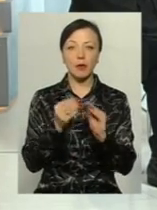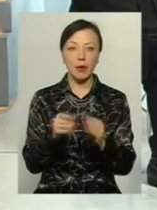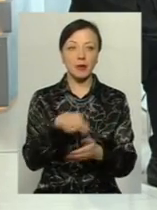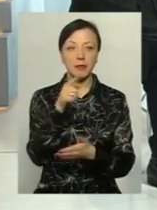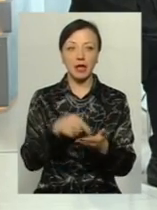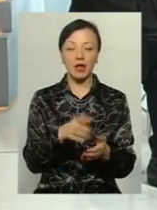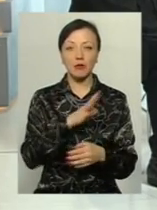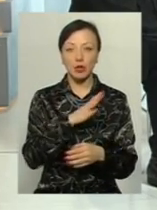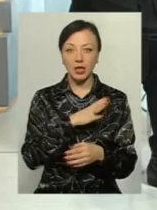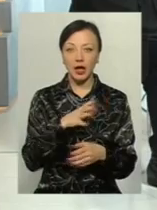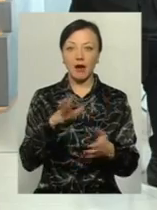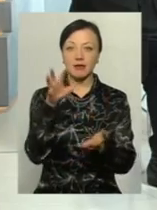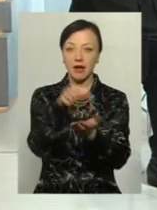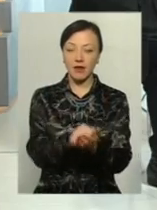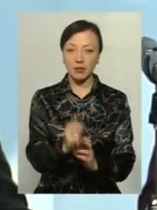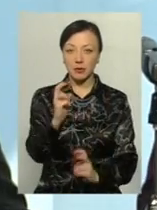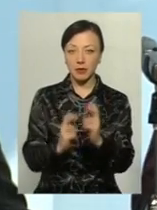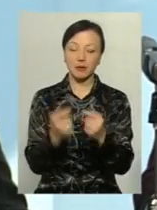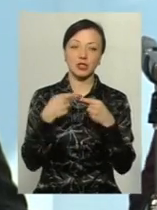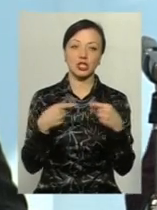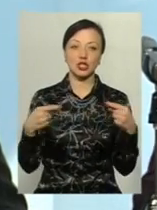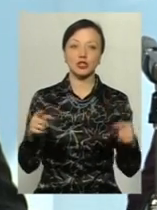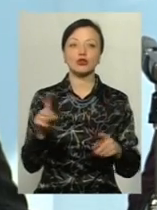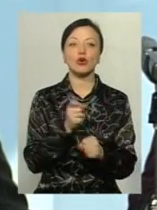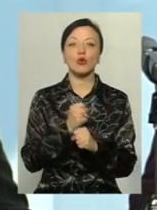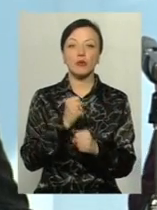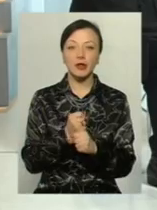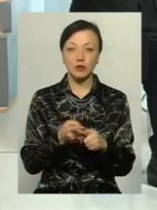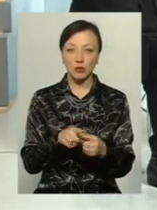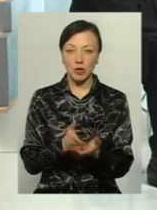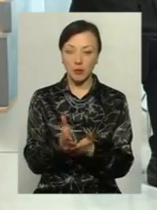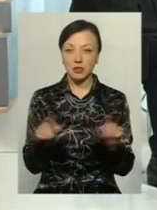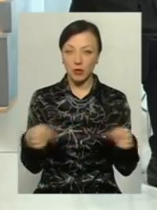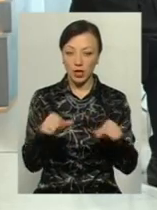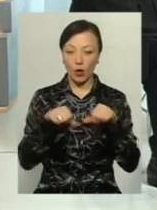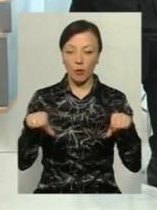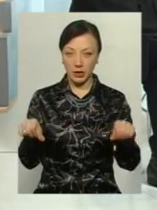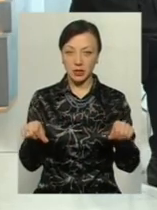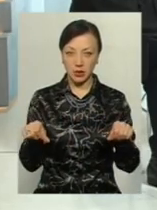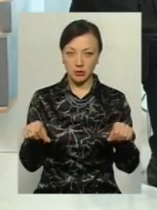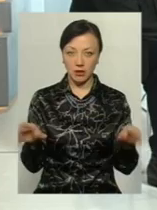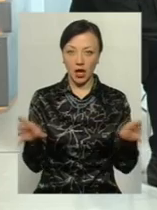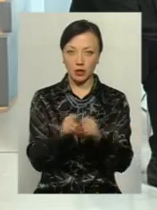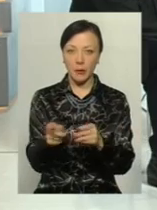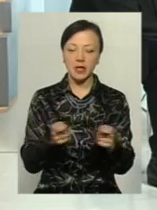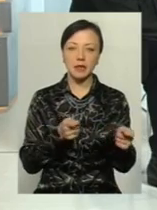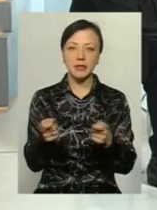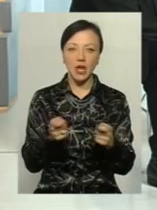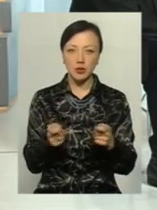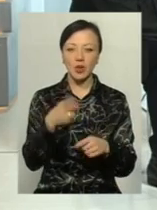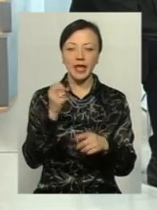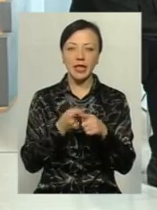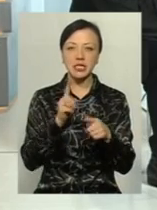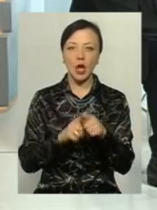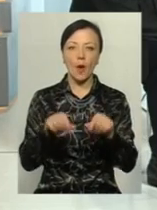питання. Були і рейдерські захвати підприємства і так далі. Що робило з цьому напрямку? Ми створили комісію разом з адміністрацією, де на